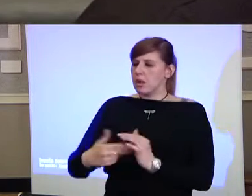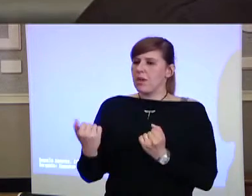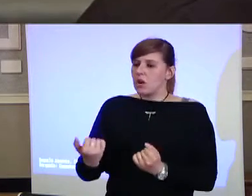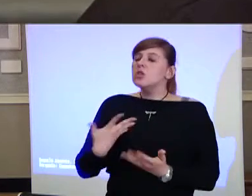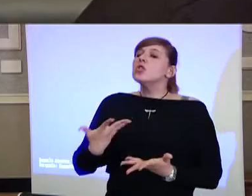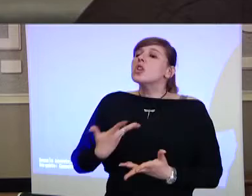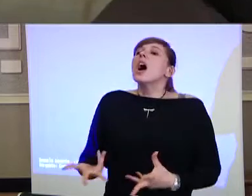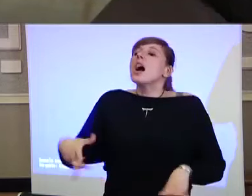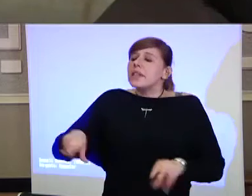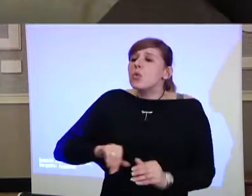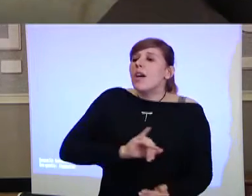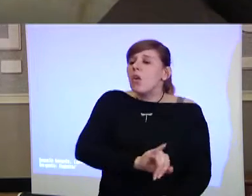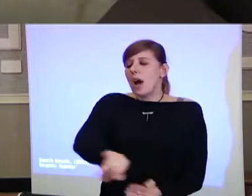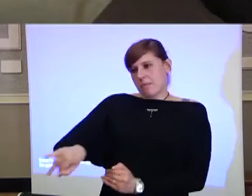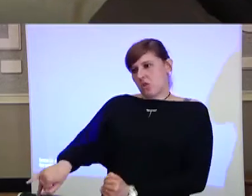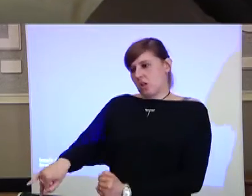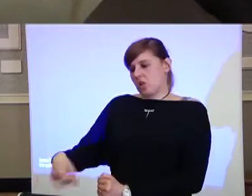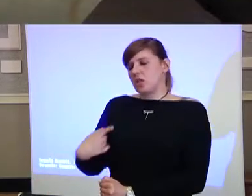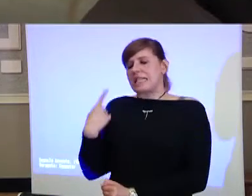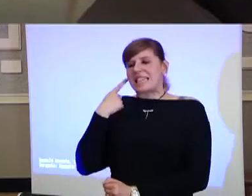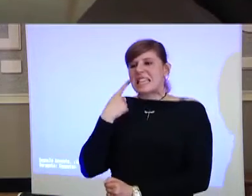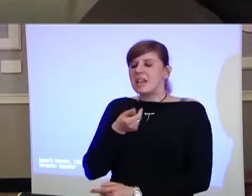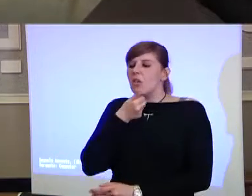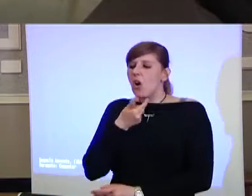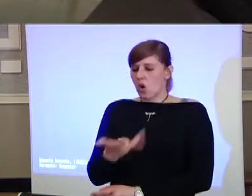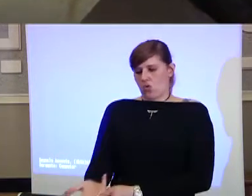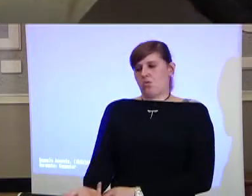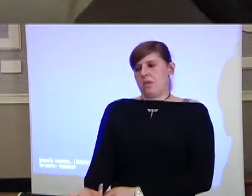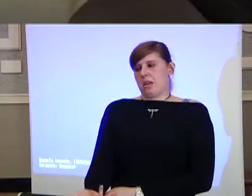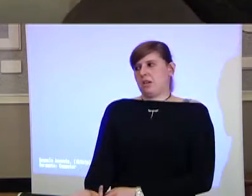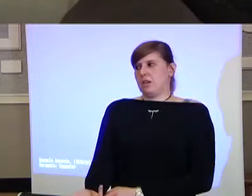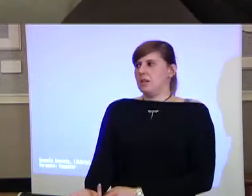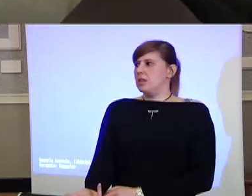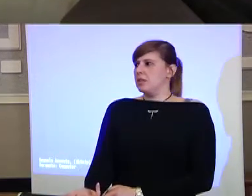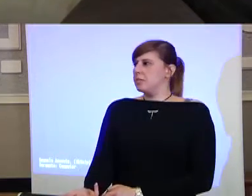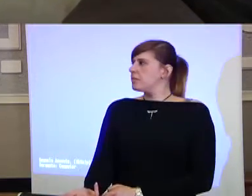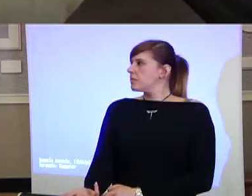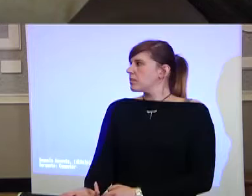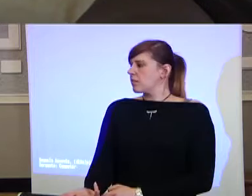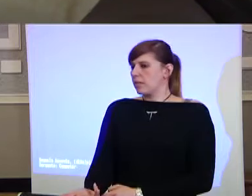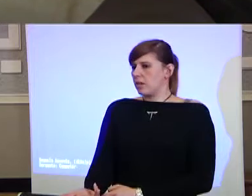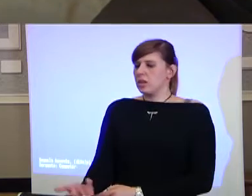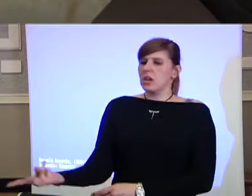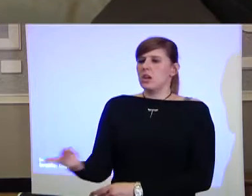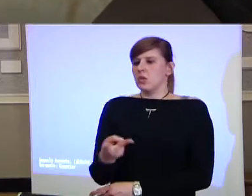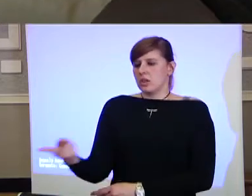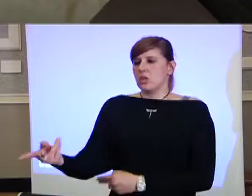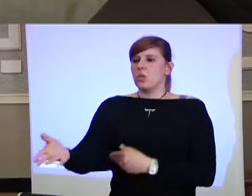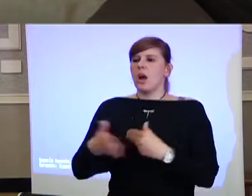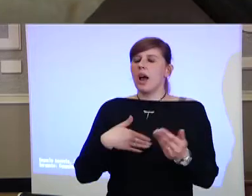'emarginazione, sentivo i numeri, questi numeri ci dicono che ad esempio in tutte e due le province